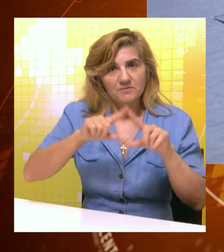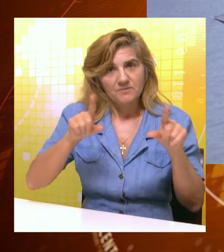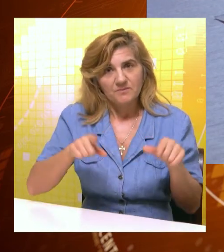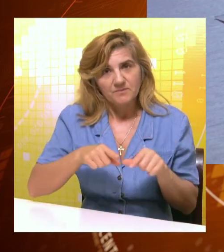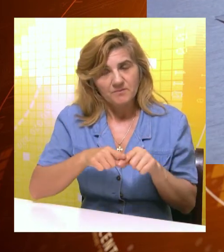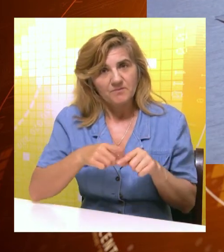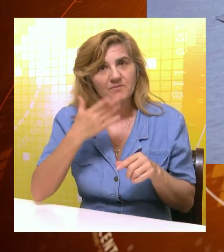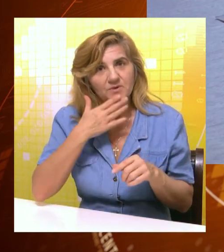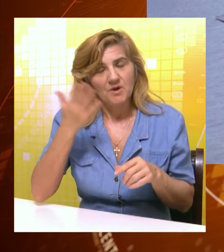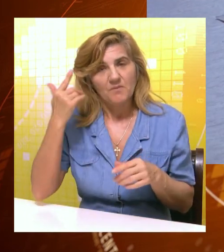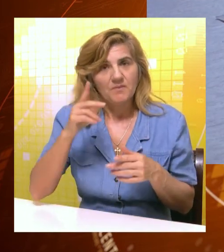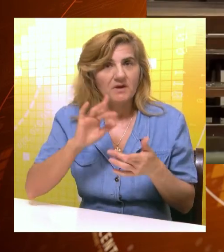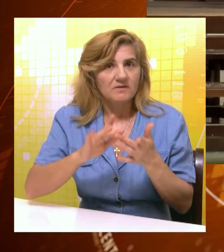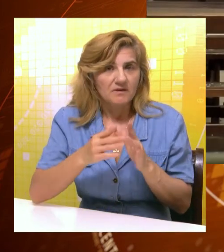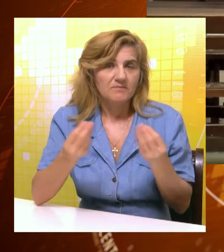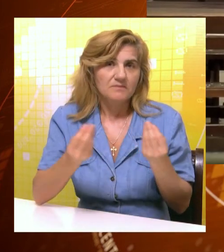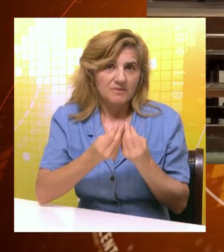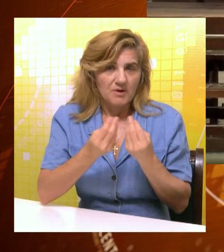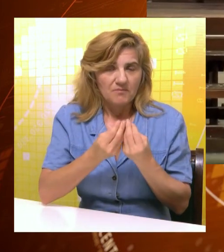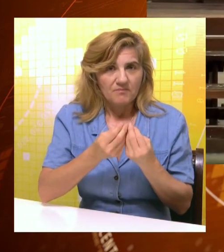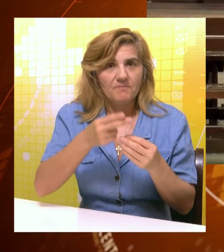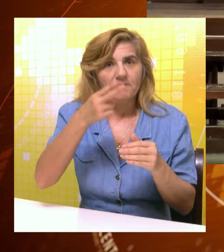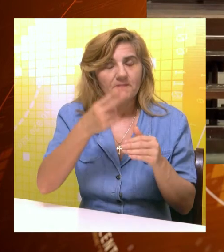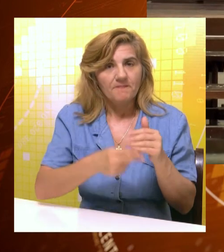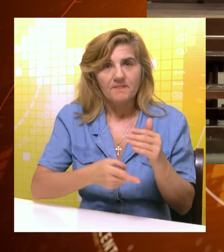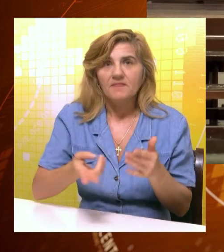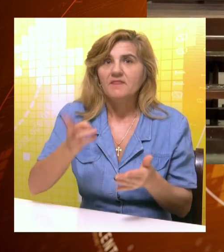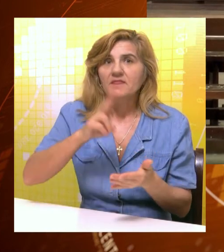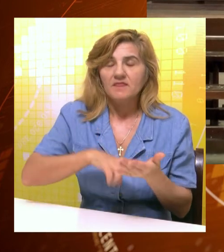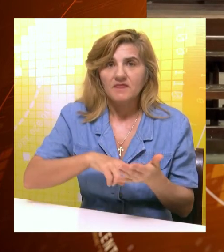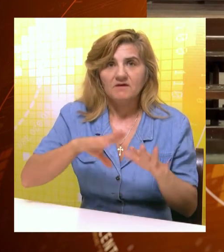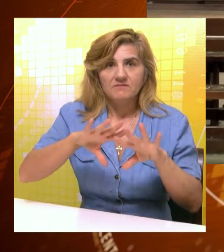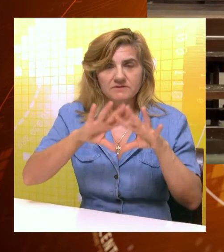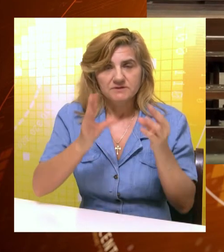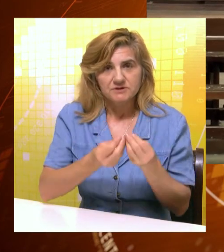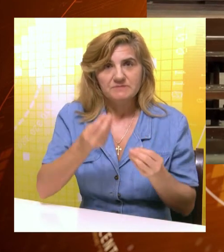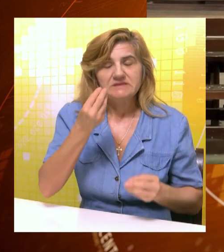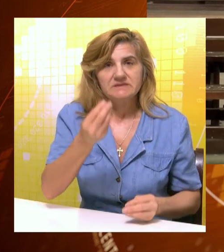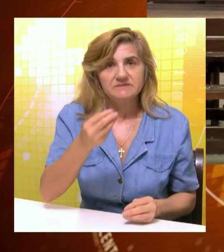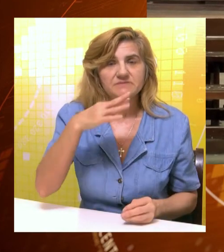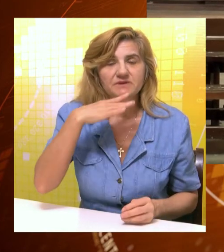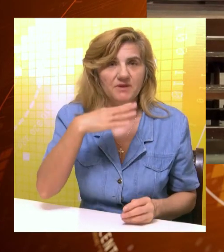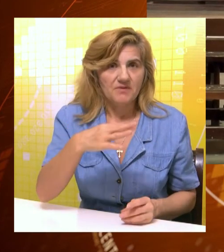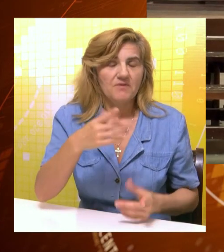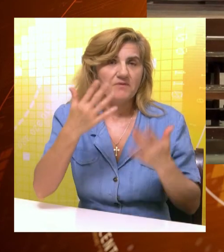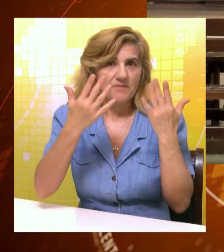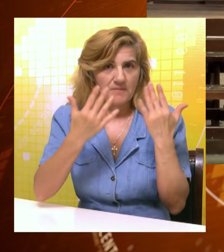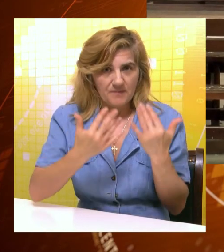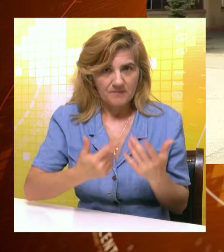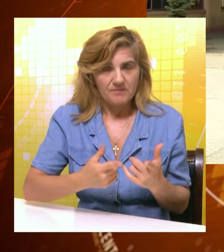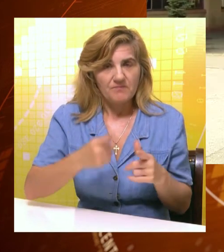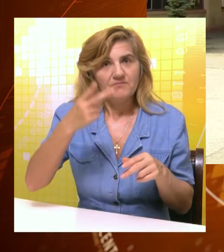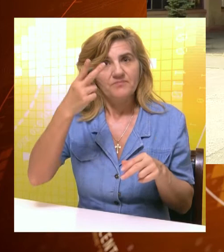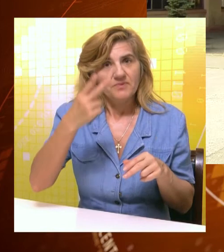najviše 70 bodova iz škole, dok će na testovima moći da ostvari najviše po 10 bodova iz srpskog jezika, matematike i kombinovanog